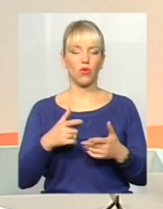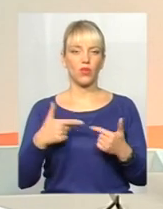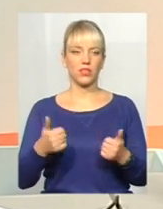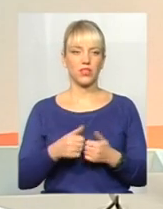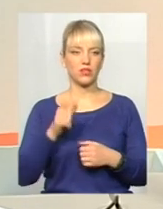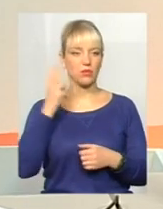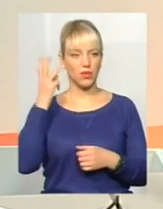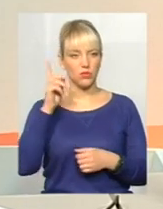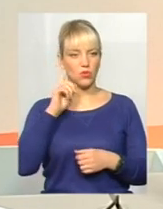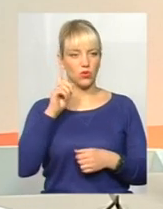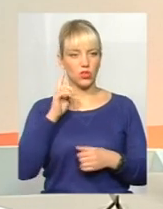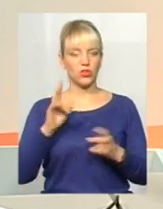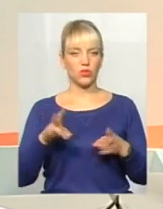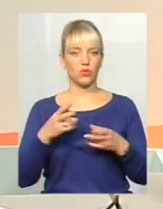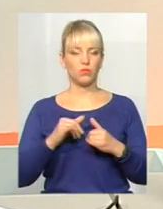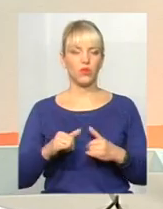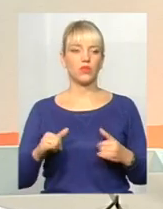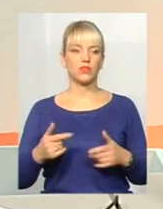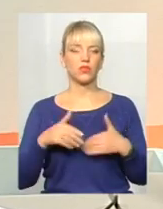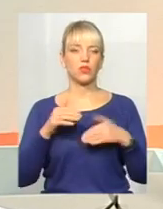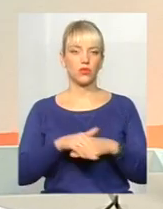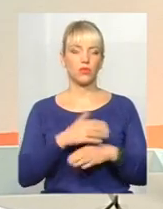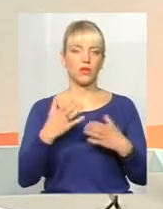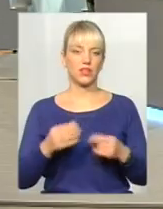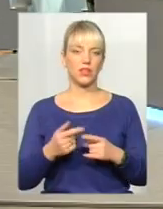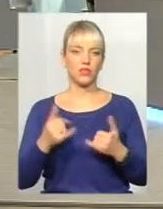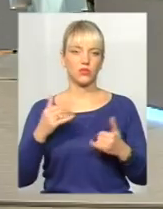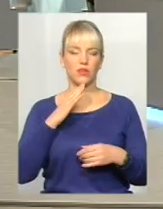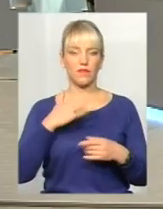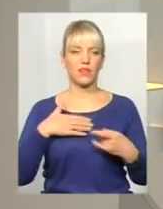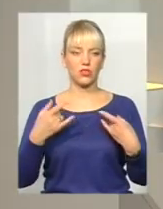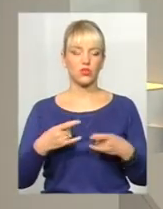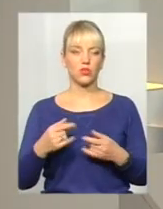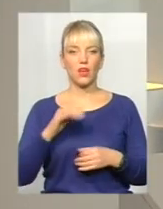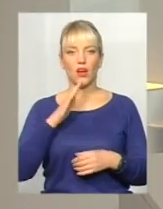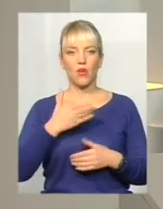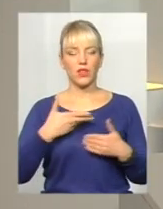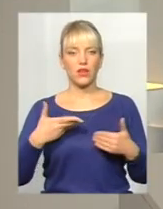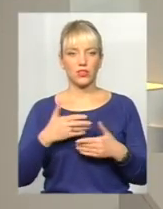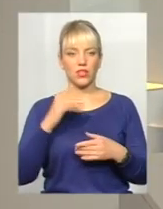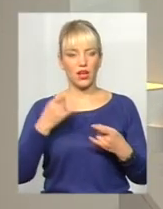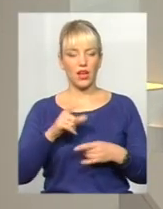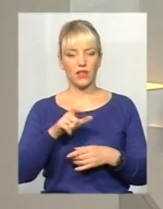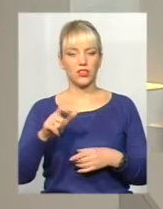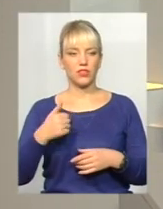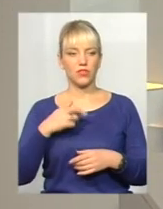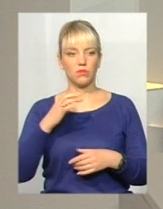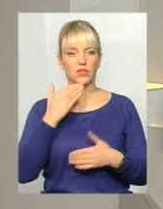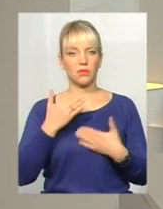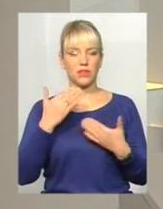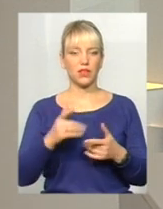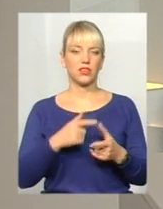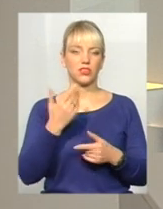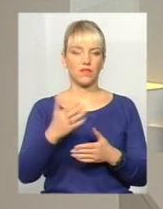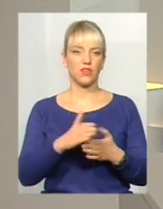молодіжного клубу розвитку. Доброго дня сьогодні в нашій студії, а в наших глядачів я хотіла також запитати, чи ви сортуєте сміття.